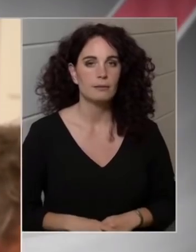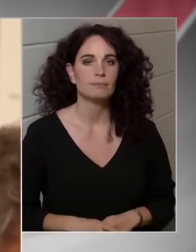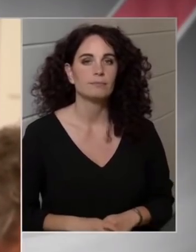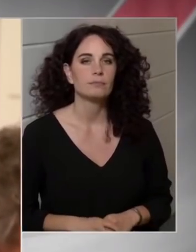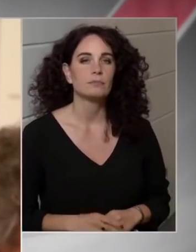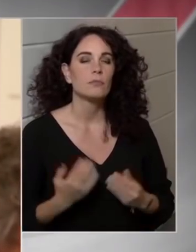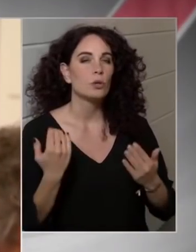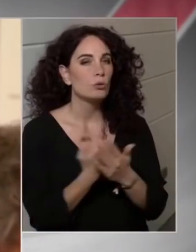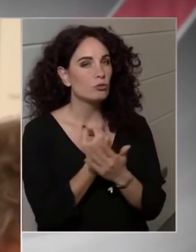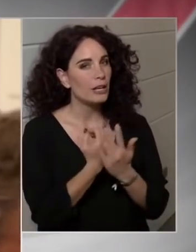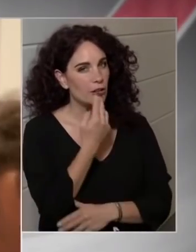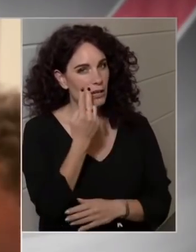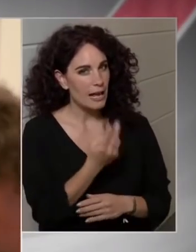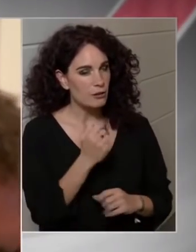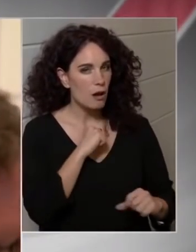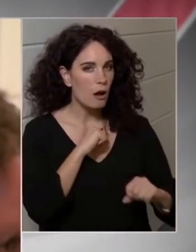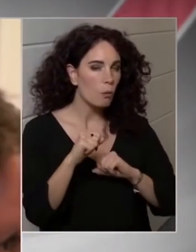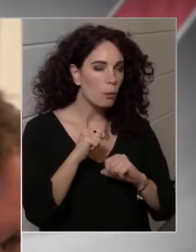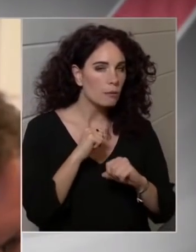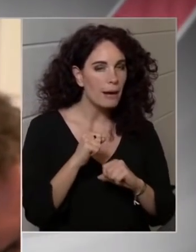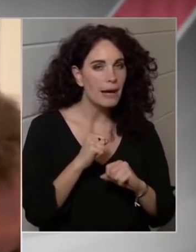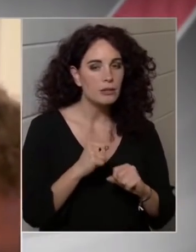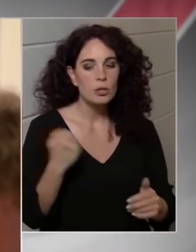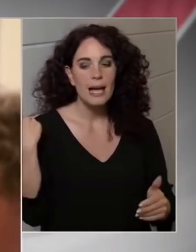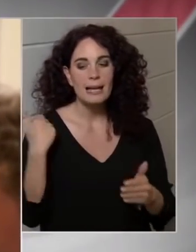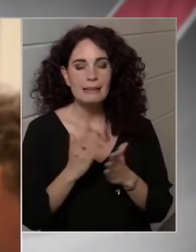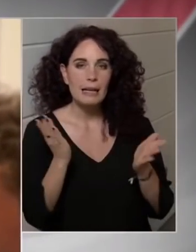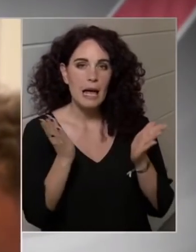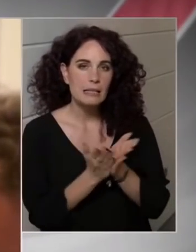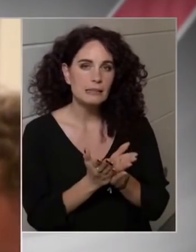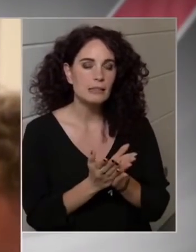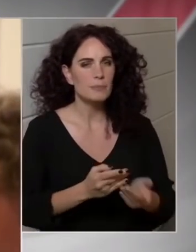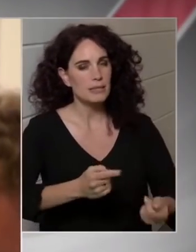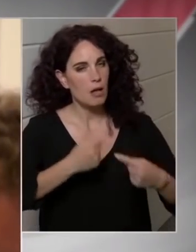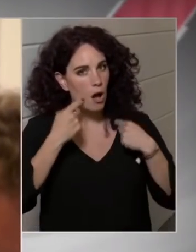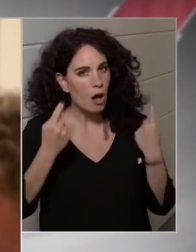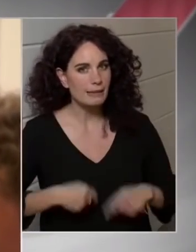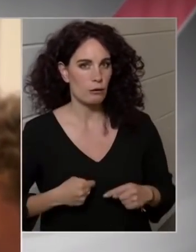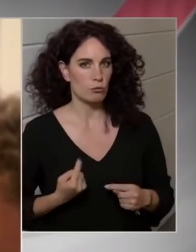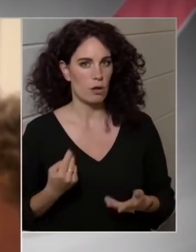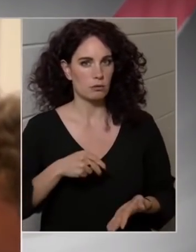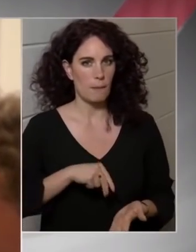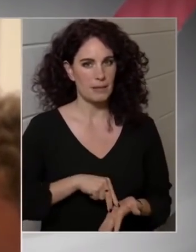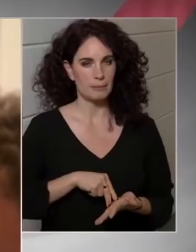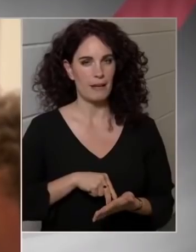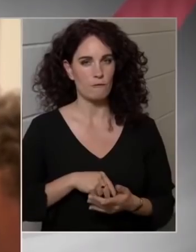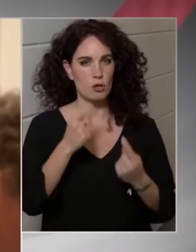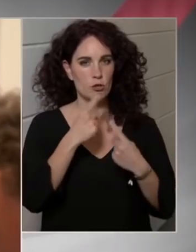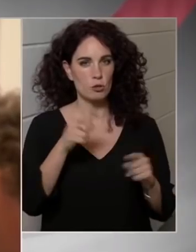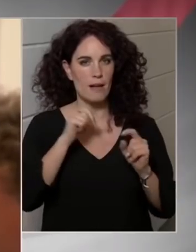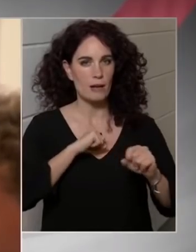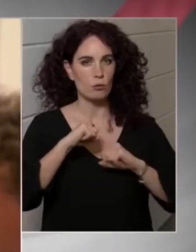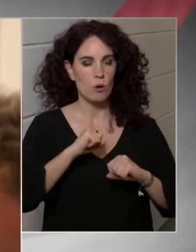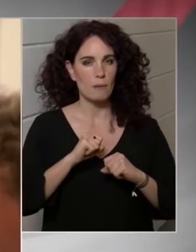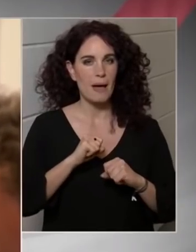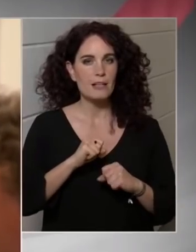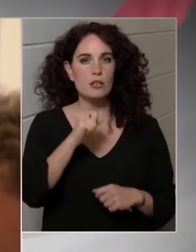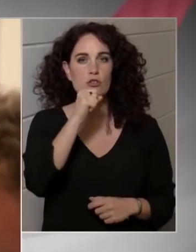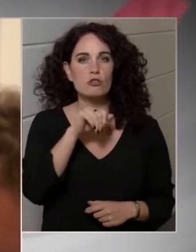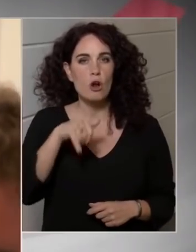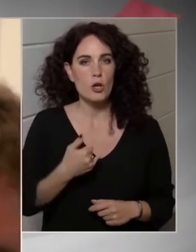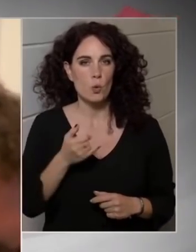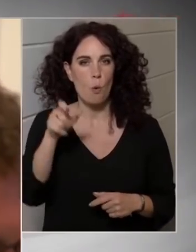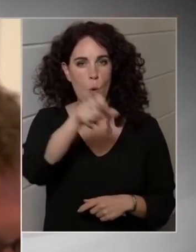Szükségesnek látja-e a kormány, hogy az eddigieknél esetleg határozottabban lépjen fel a szlovák kormánynál a sajószennyezésének